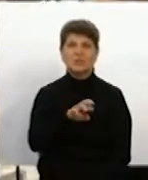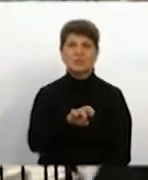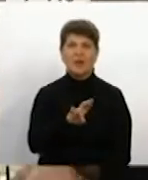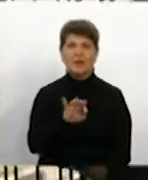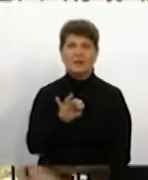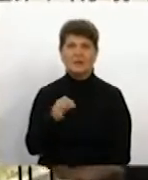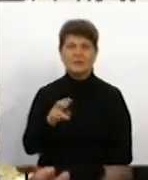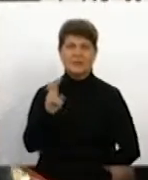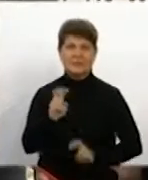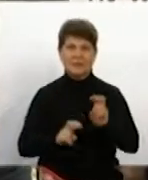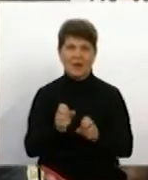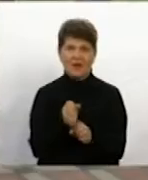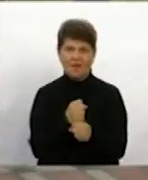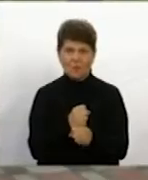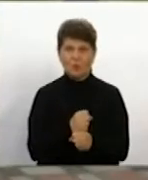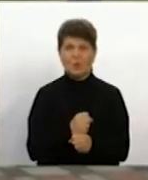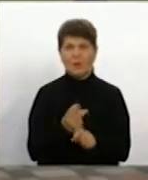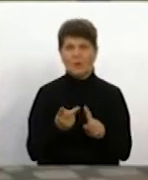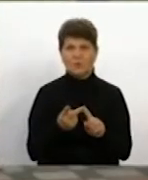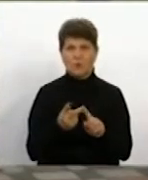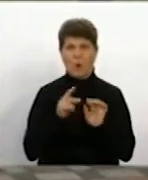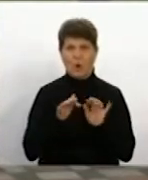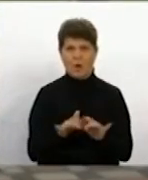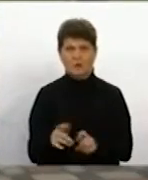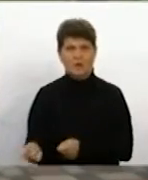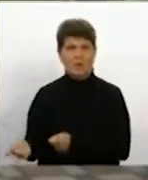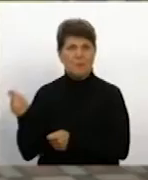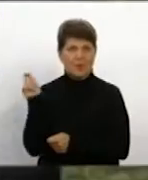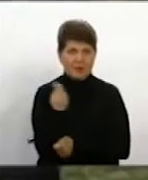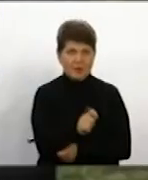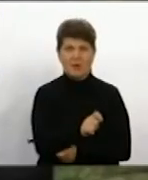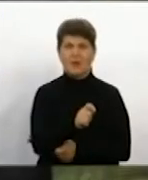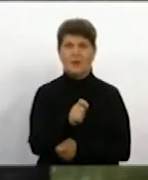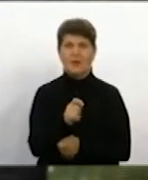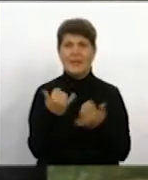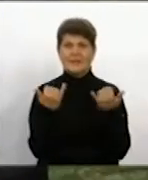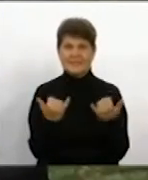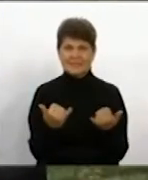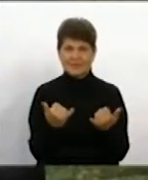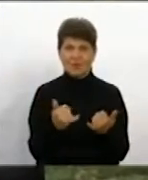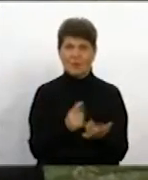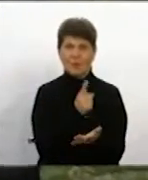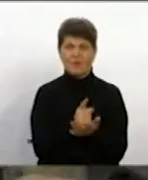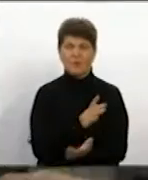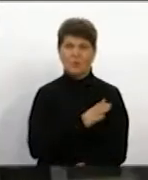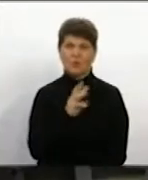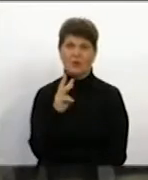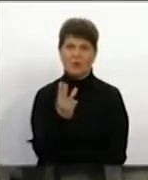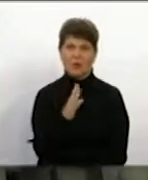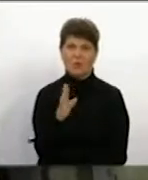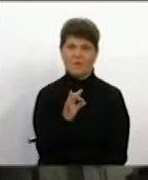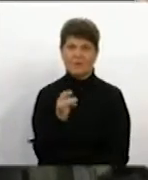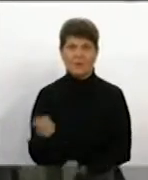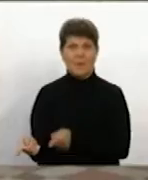учасники акції до Вінниці приїздять вдруге. На сьогодні перенесли засідання, яке мало відбутися 3 вересня. Учасник акції Андрій